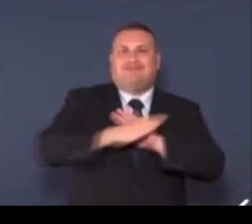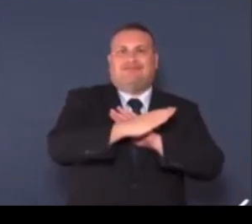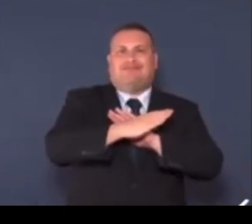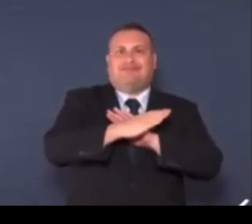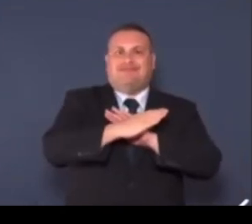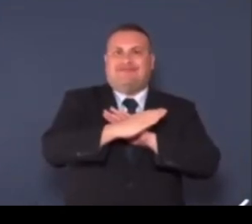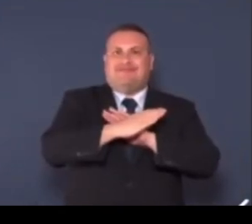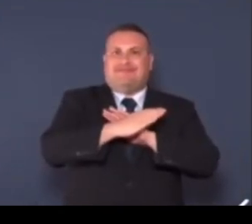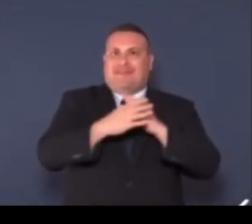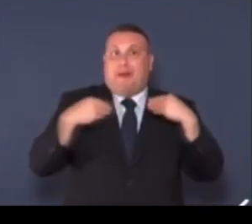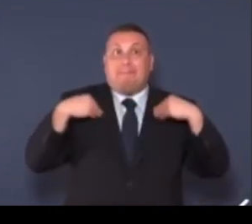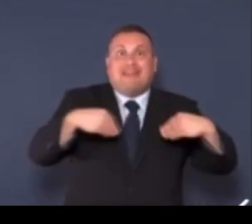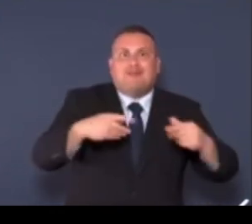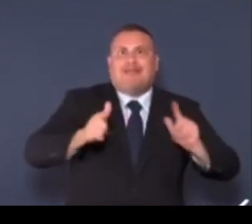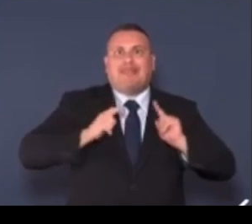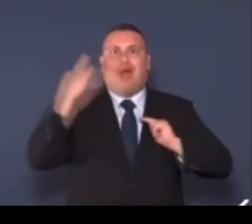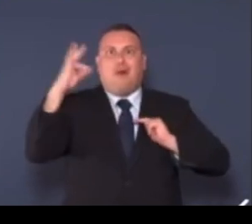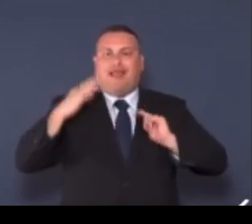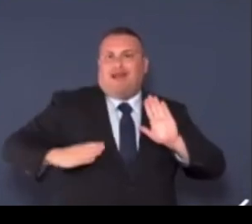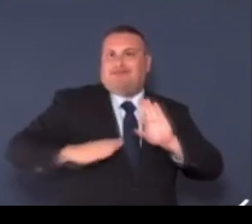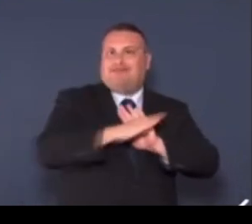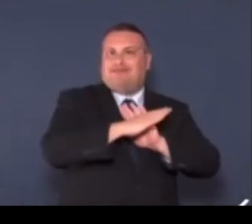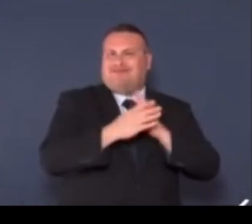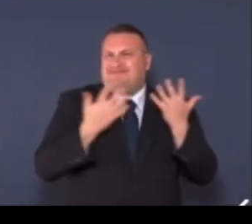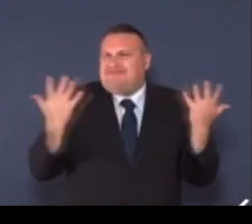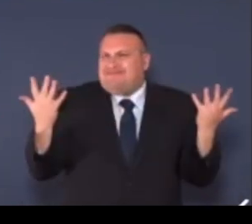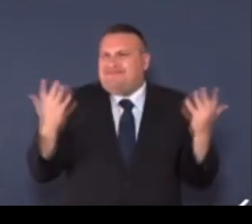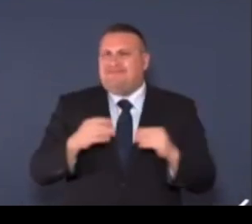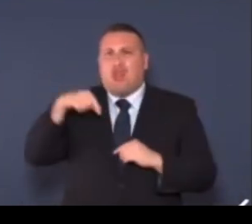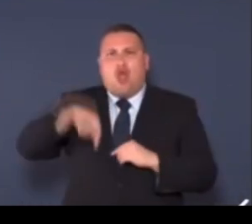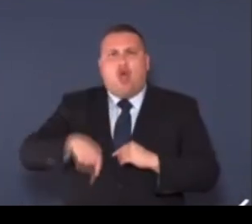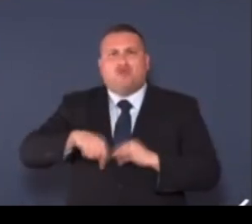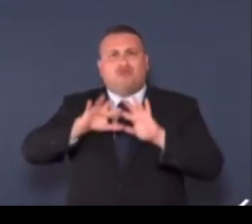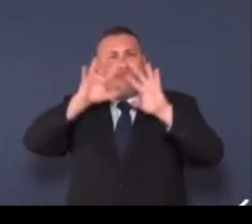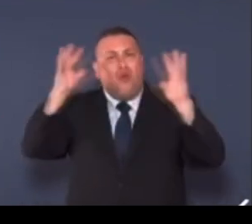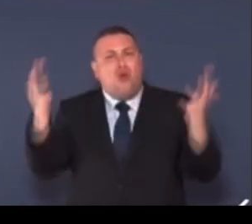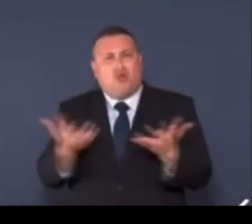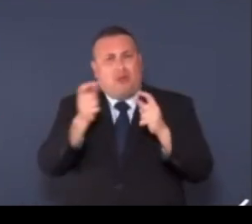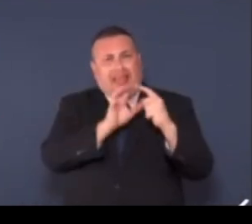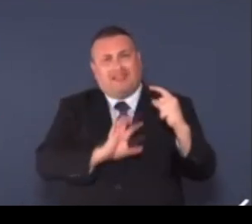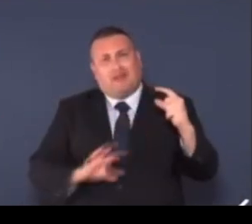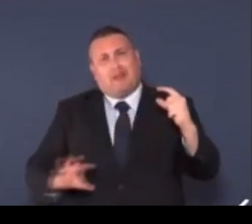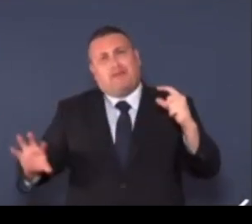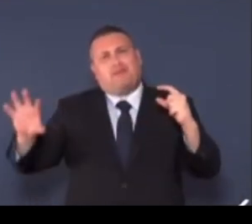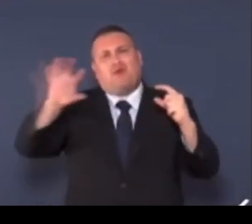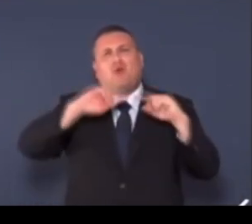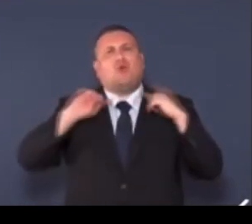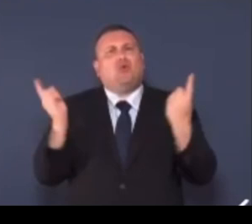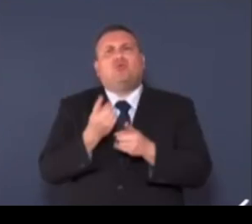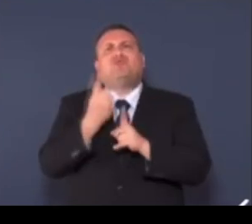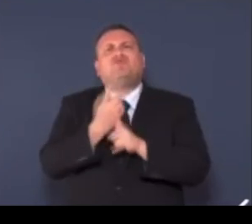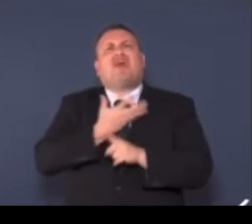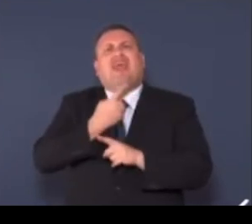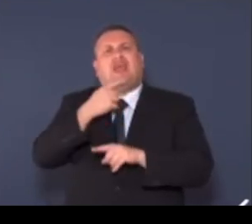una vita di qualità per tutti. Oggi tutti i paesi si trovano di fronte ad una grande responsabilità.